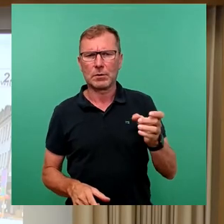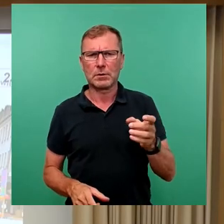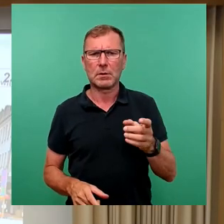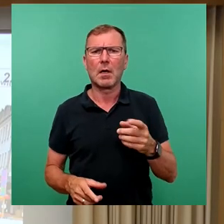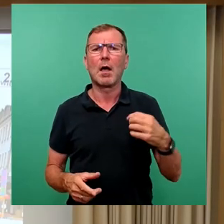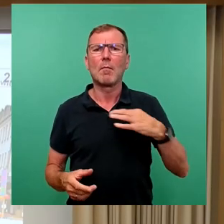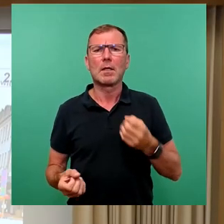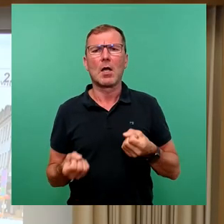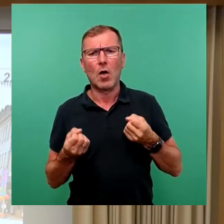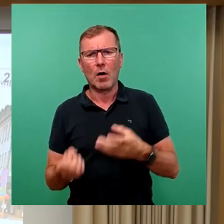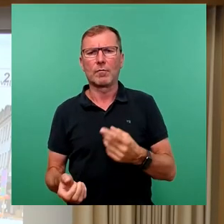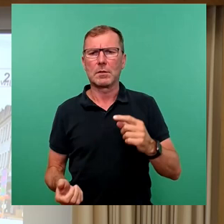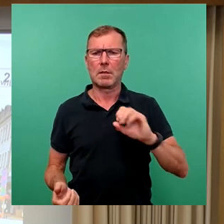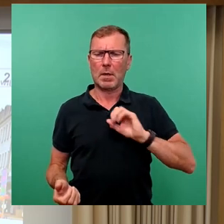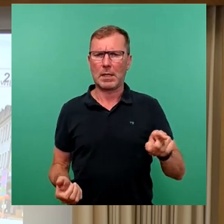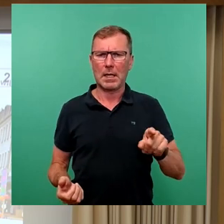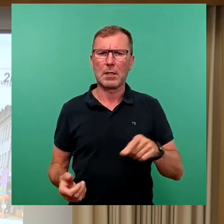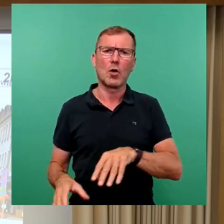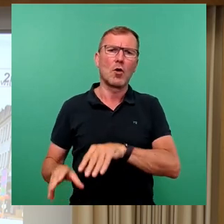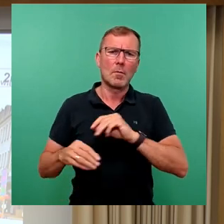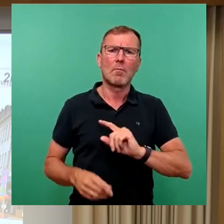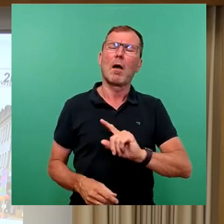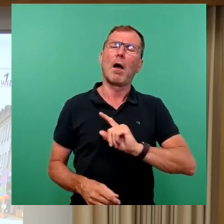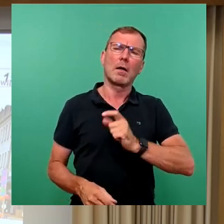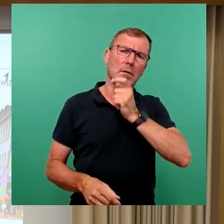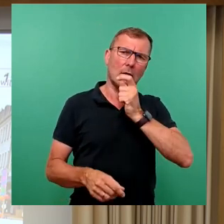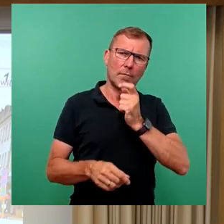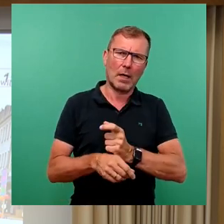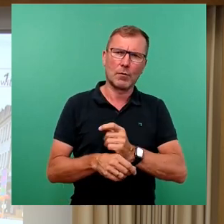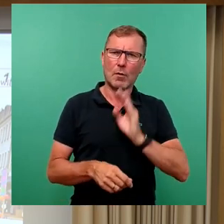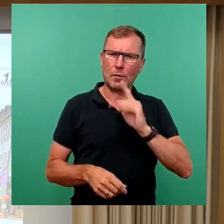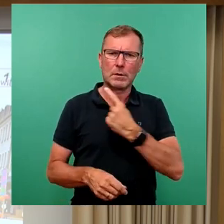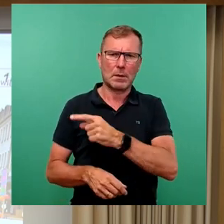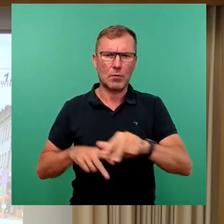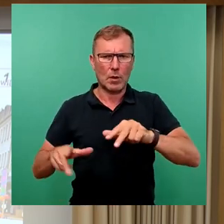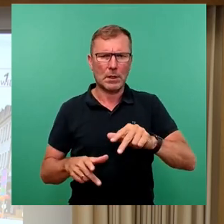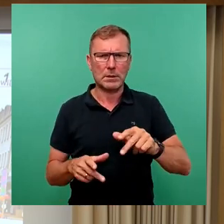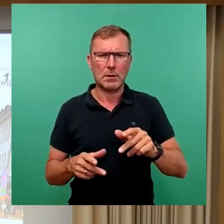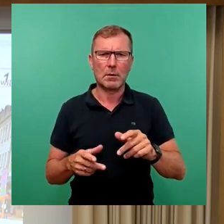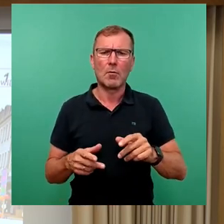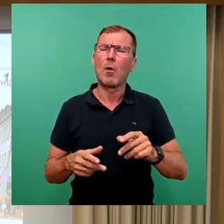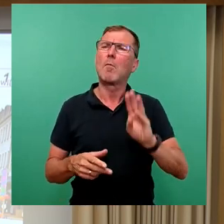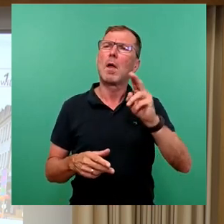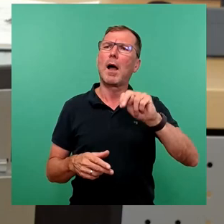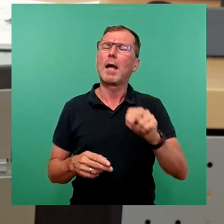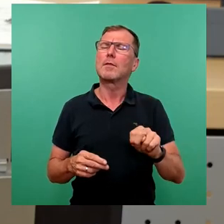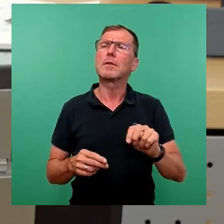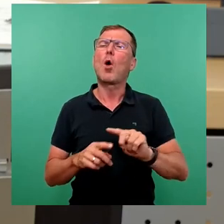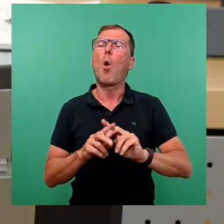Partei und übernahm die Verantwortung für eine eigenverantwortlich von Anwohnern organisierte kommerzfreie BRN 23.